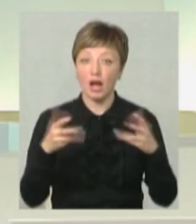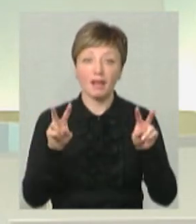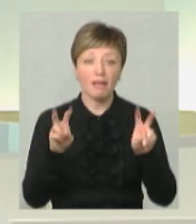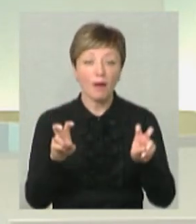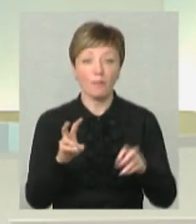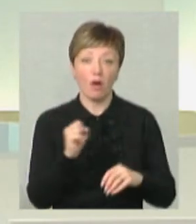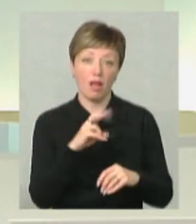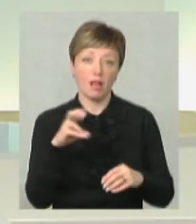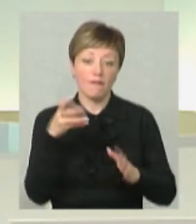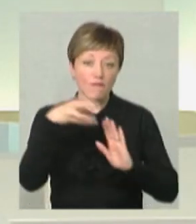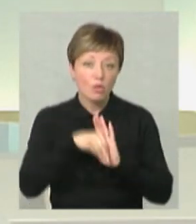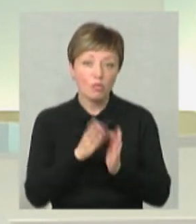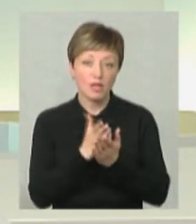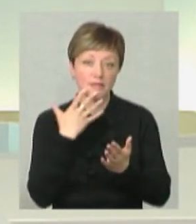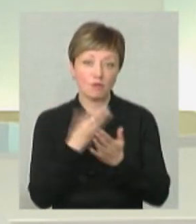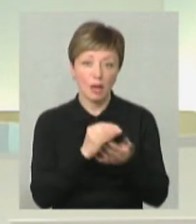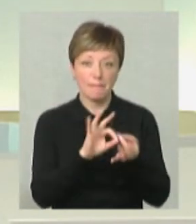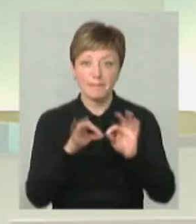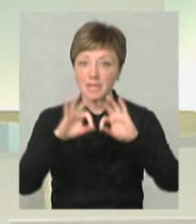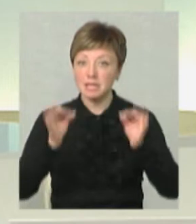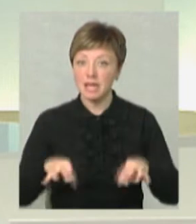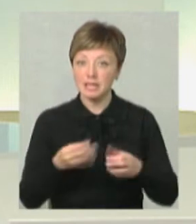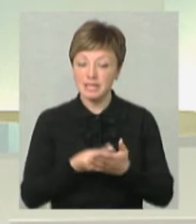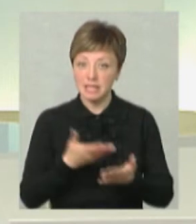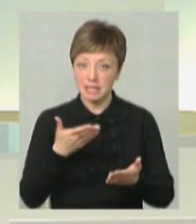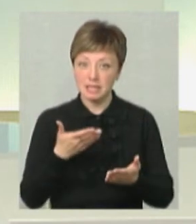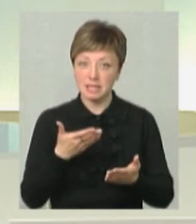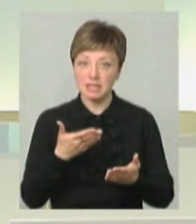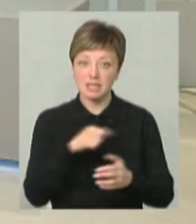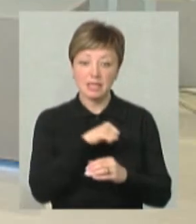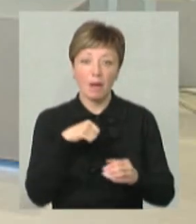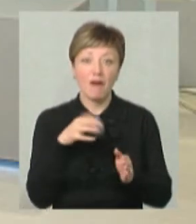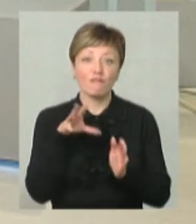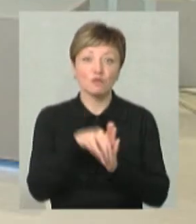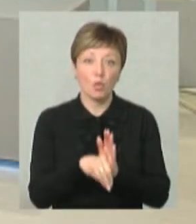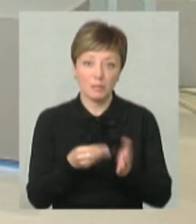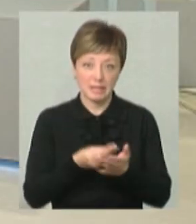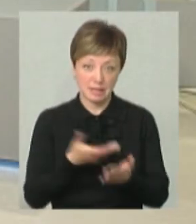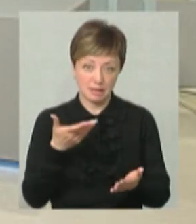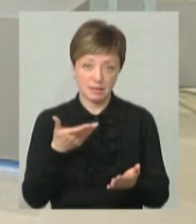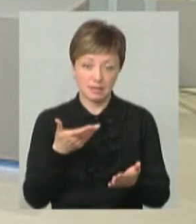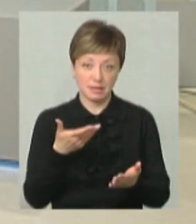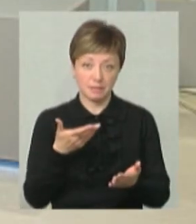тему, але в ньому є і суть своє. Мистецтво – це, як би, цінність, сама в собі цінність.